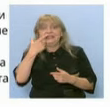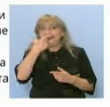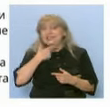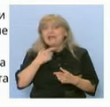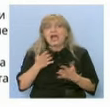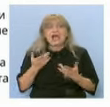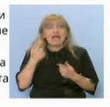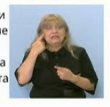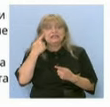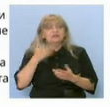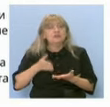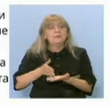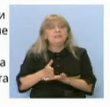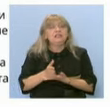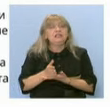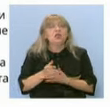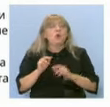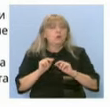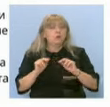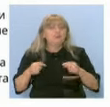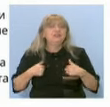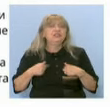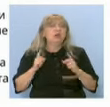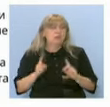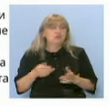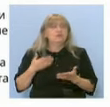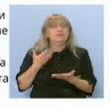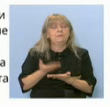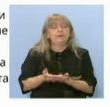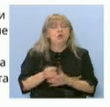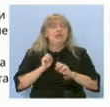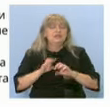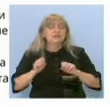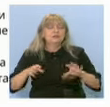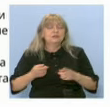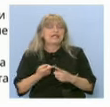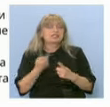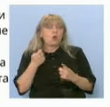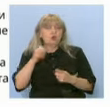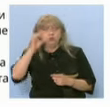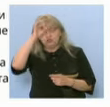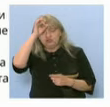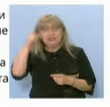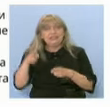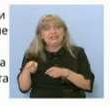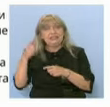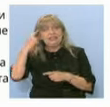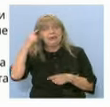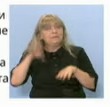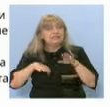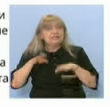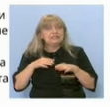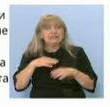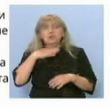премине обучението. Ние можем да им предложим информация от учениците и те вече да преценят, да опитат, да пробват